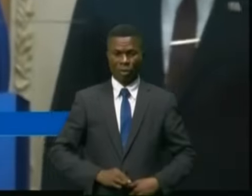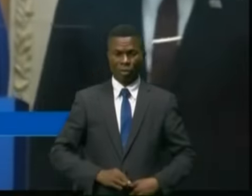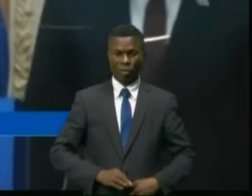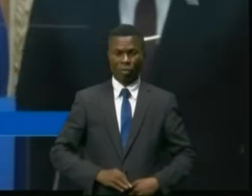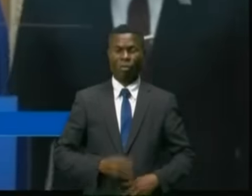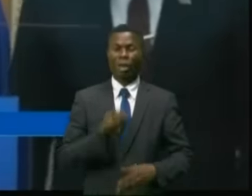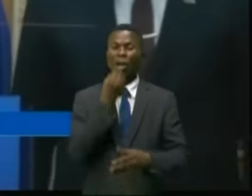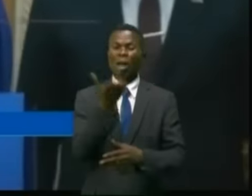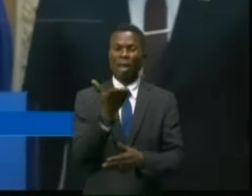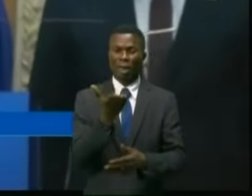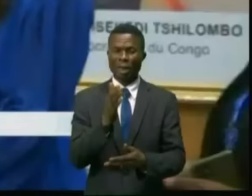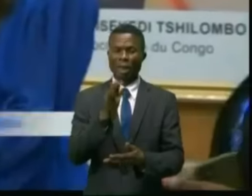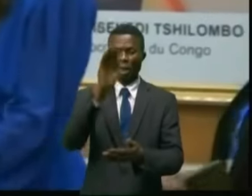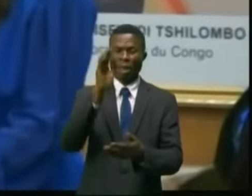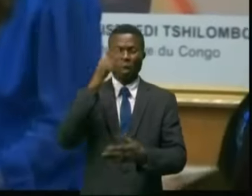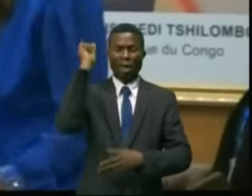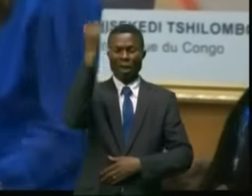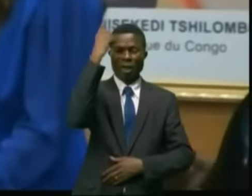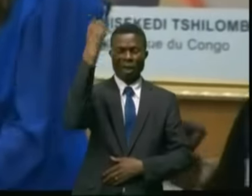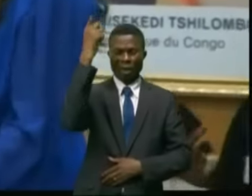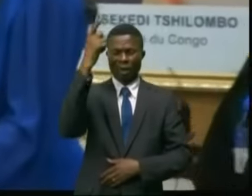modèle réduit de leur satellite.